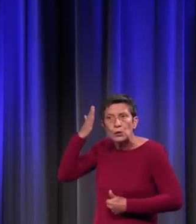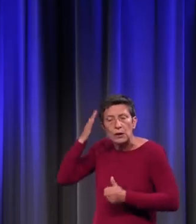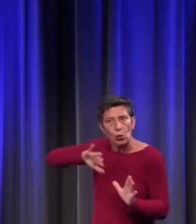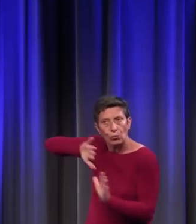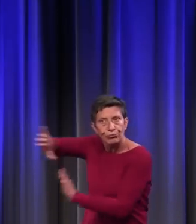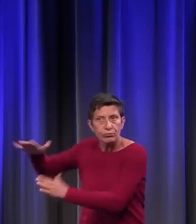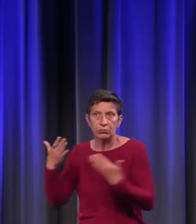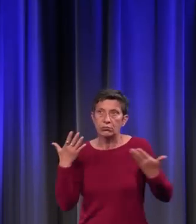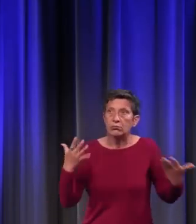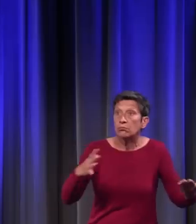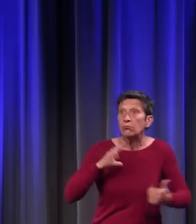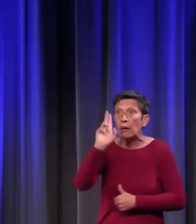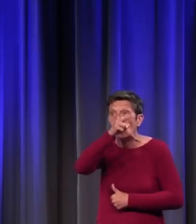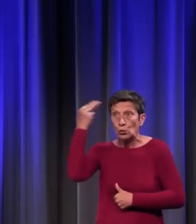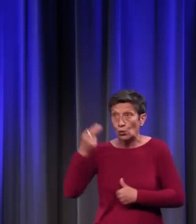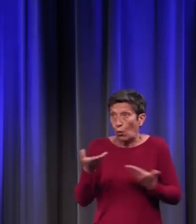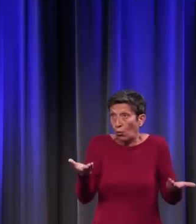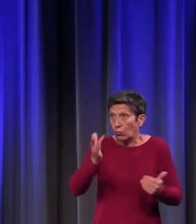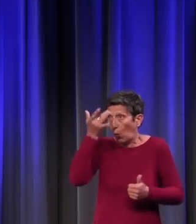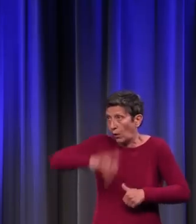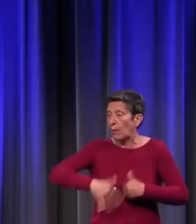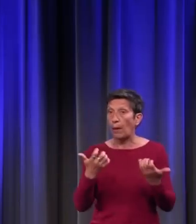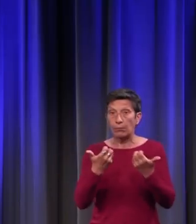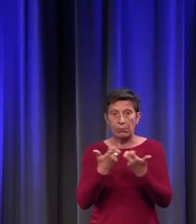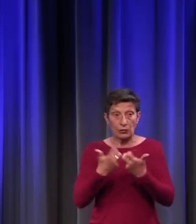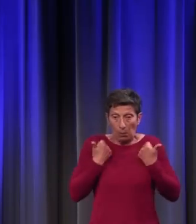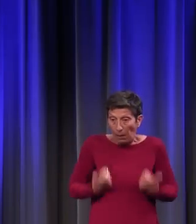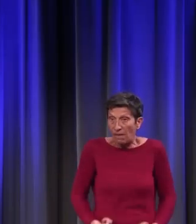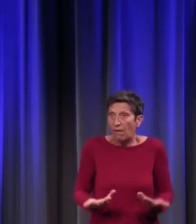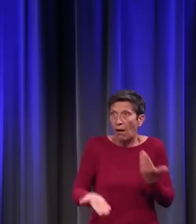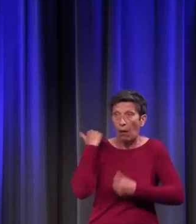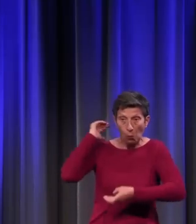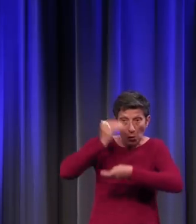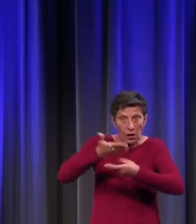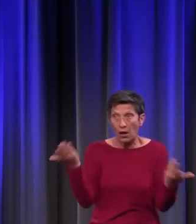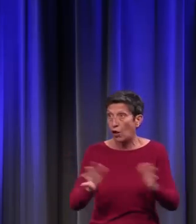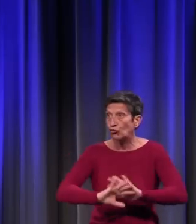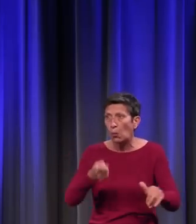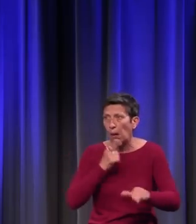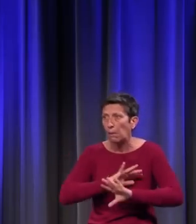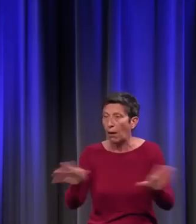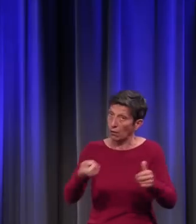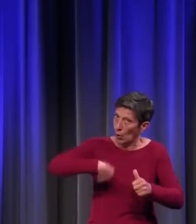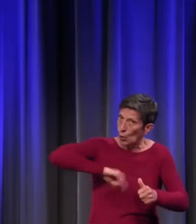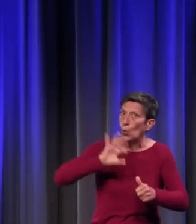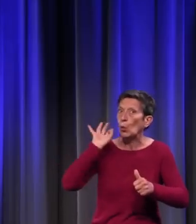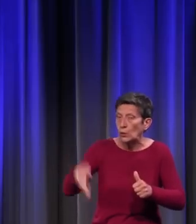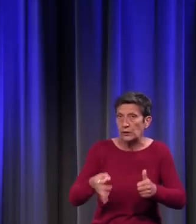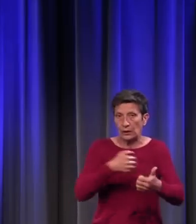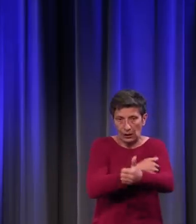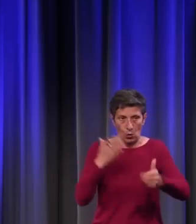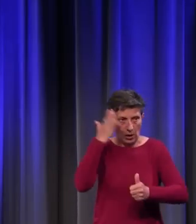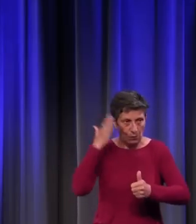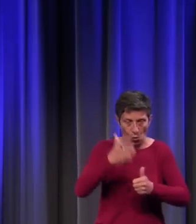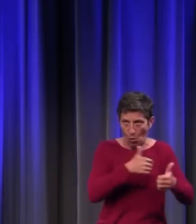des notions qui sont inconnues. Mammifère, par exemple, c'est une notion inconnue, dont on se sert, nous, pour classer les animaux, mais